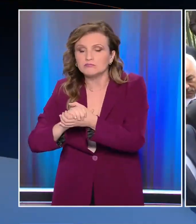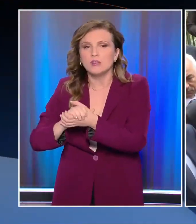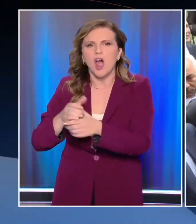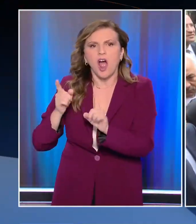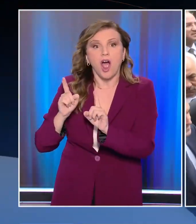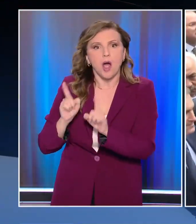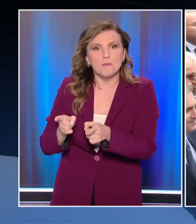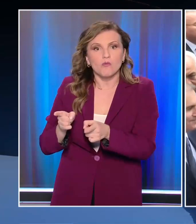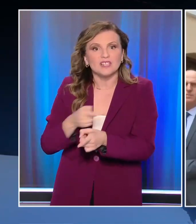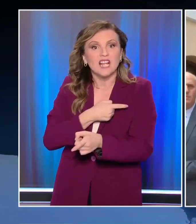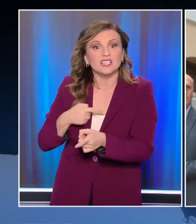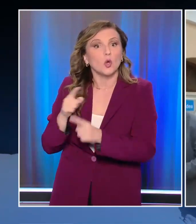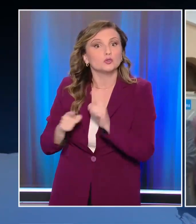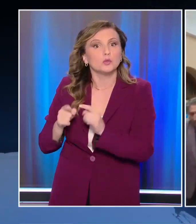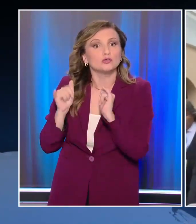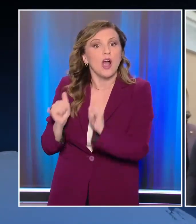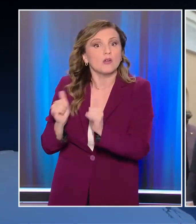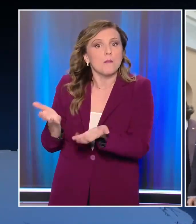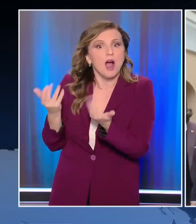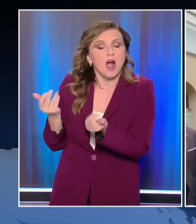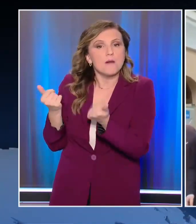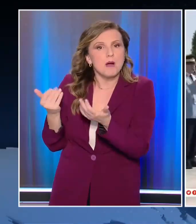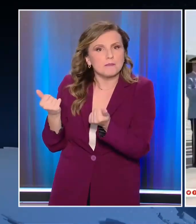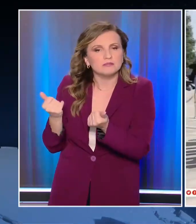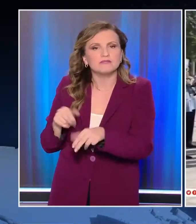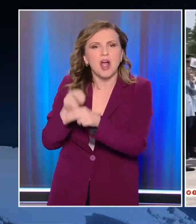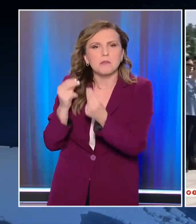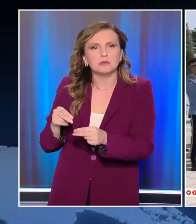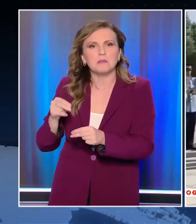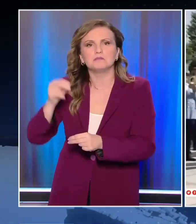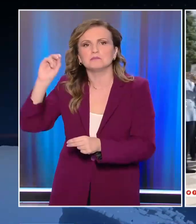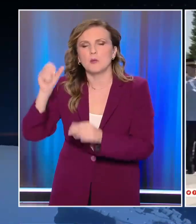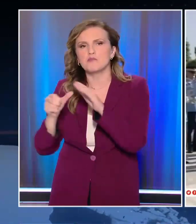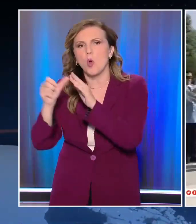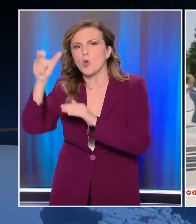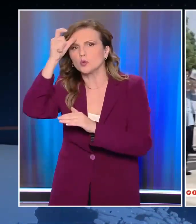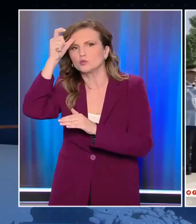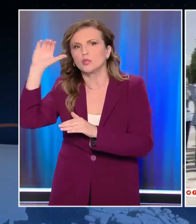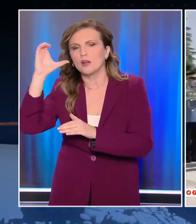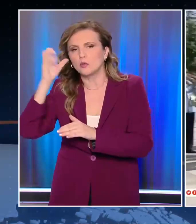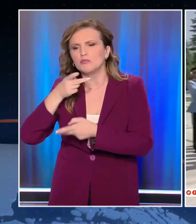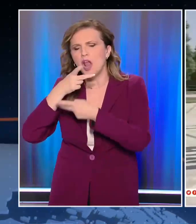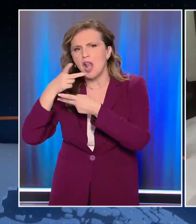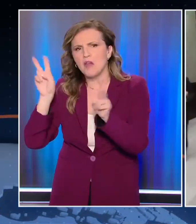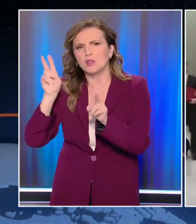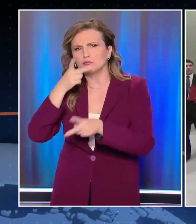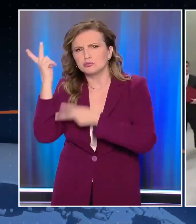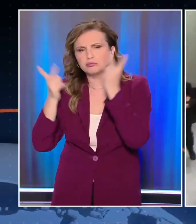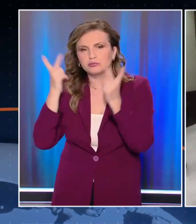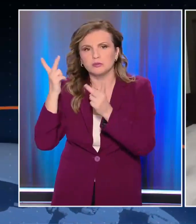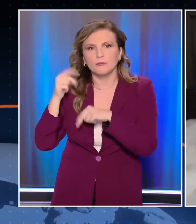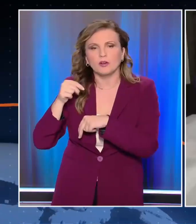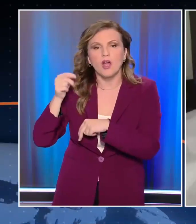δεν έχει καταφέρει ακόμη να αποφασίσει ποιος αρχηγός θα ηγηθεί με αποτέλεσμα ο πρόεδρος της Τουρκίας να έχει ελεύθερο πεδίο. Η